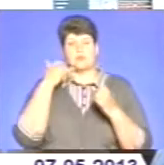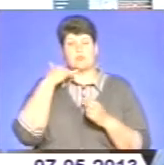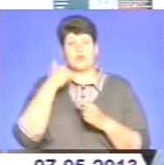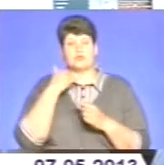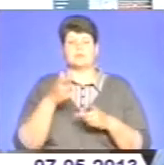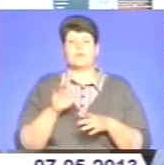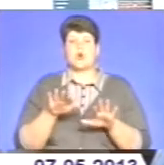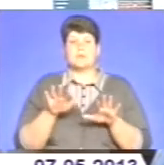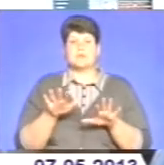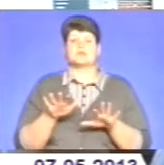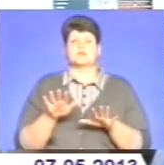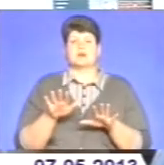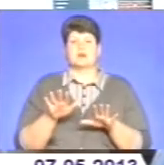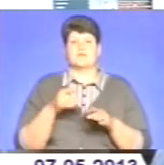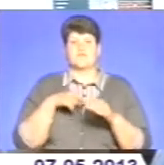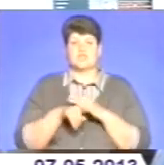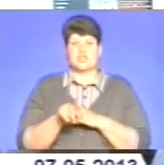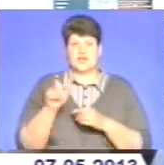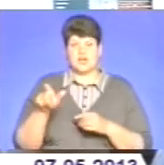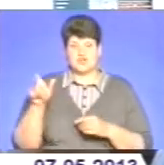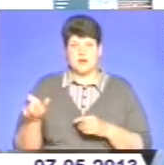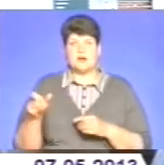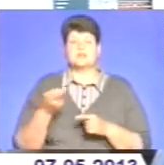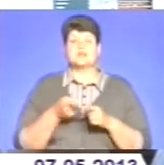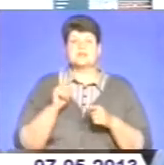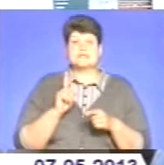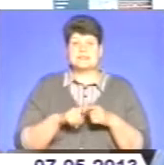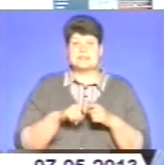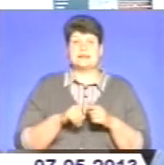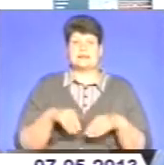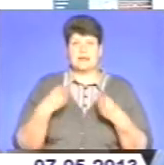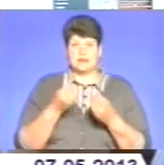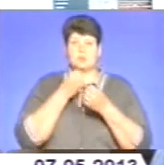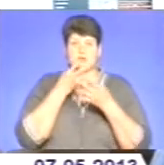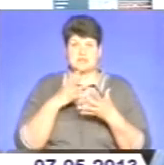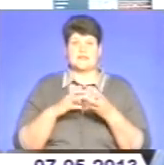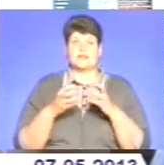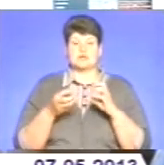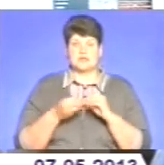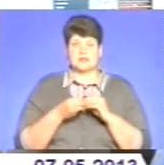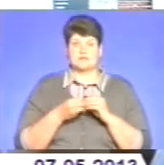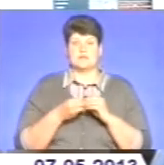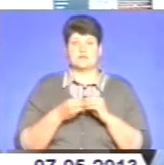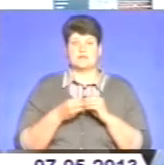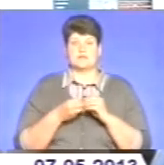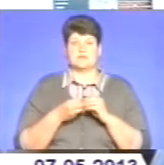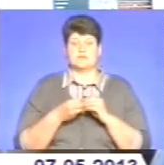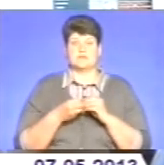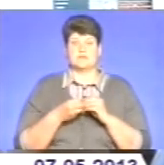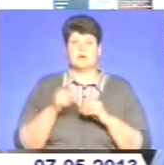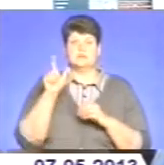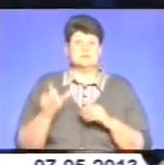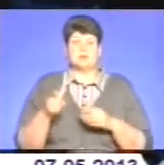їм про місце знаходження втікача. Такі широкомасштабні пошуки згодом і дали позитивний результат, адже злочинець не мав куди